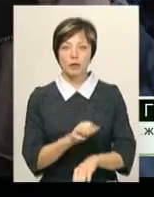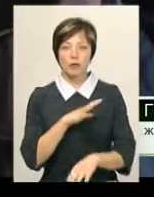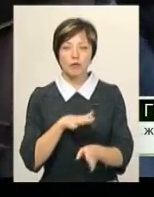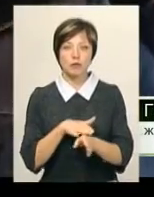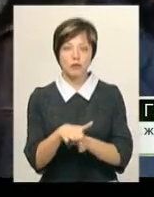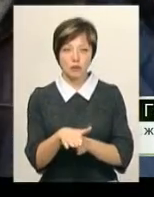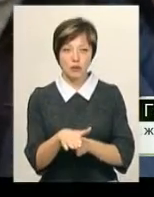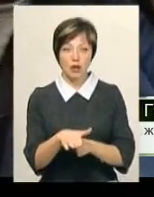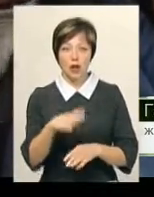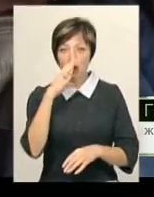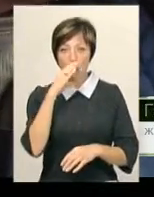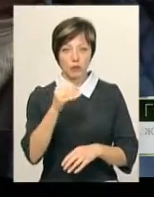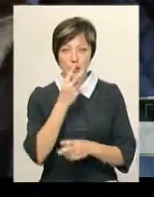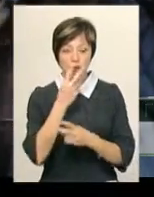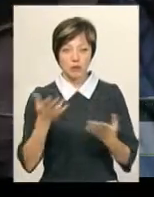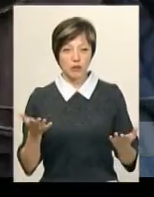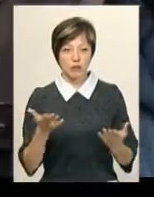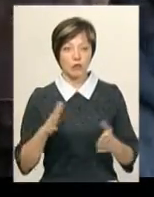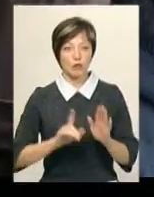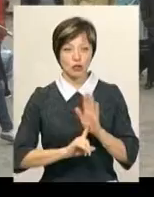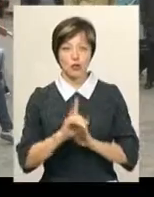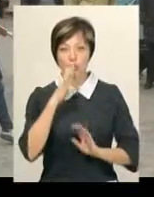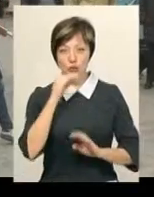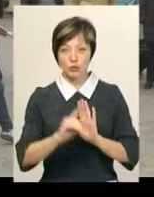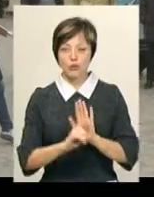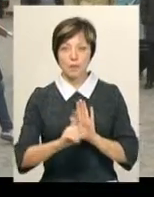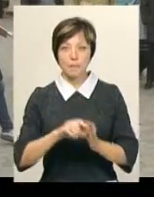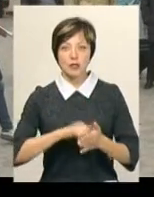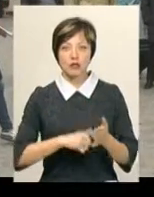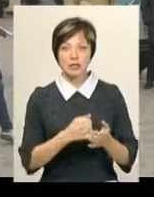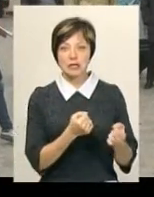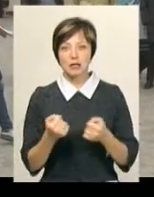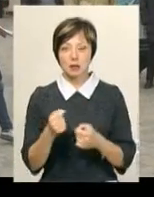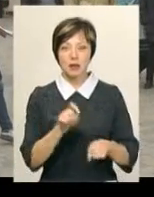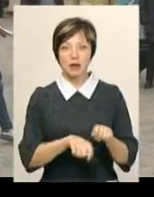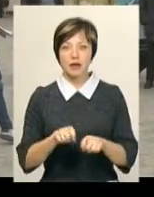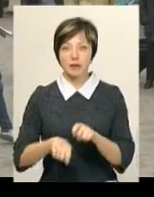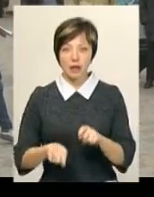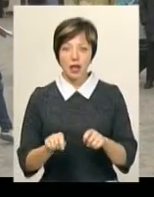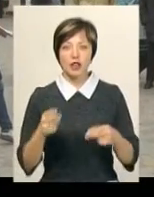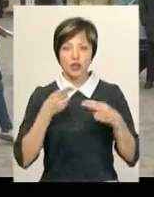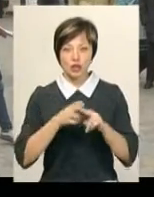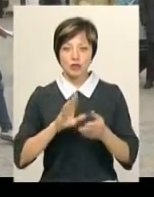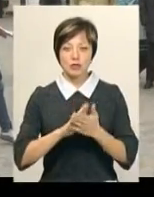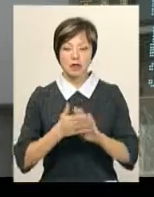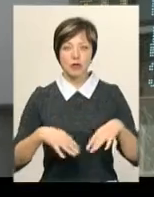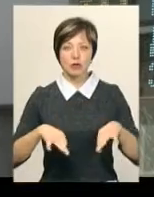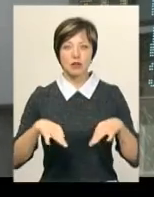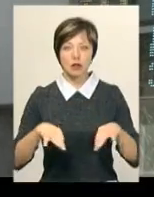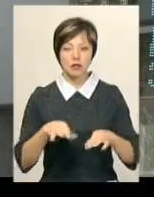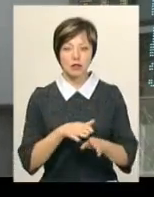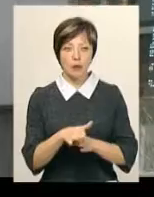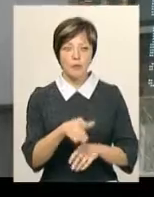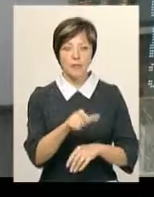я не бачила тих бусів. Потім стали буси ходити. Причиною затримки стали перевірки справності технічного стану транспорту, яким